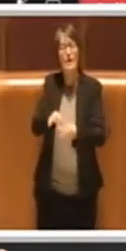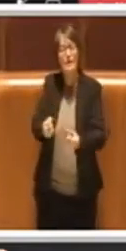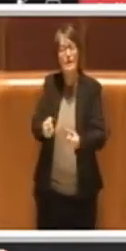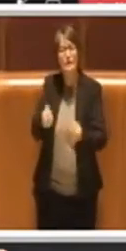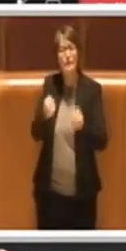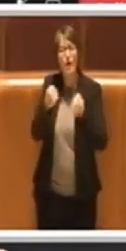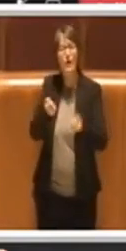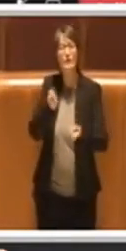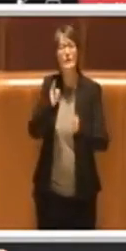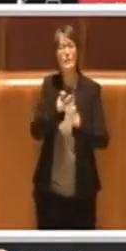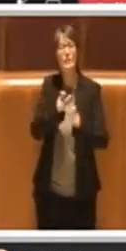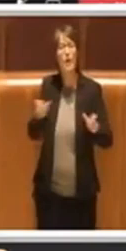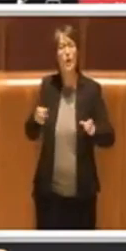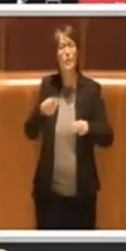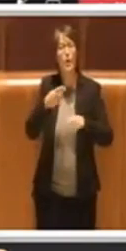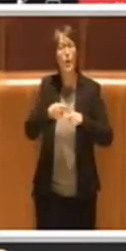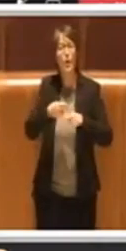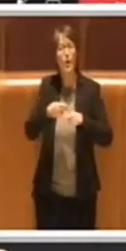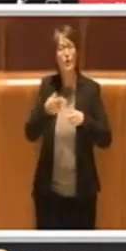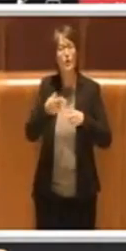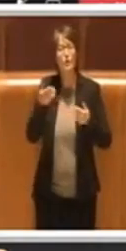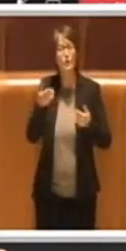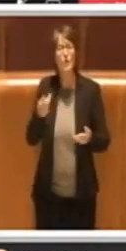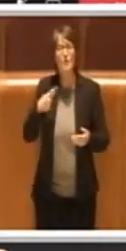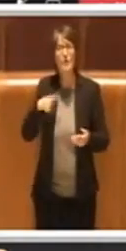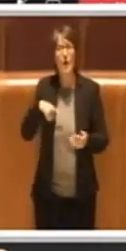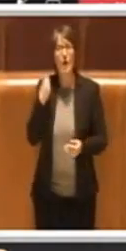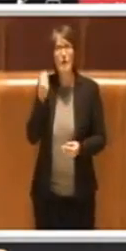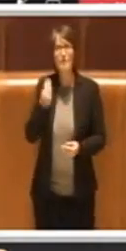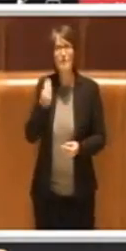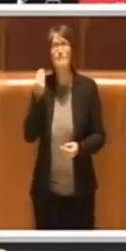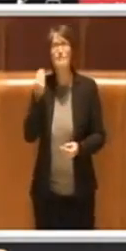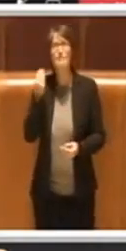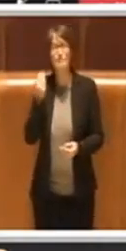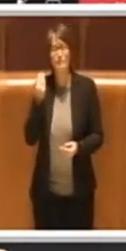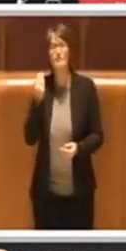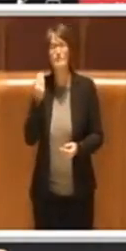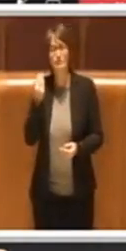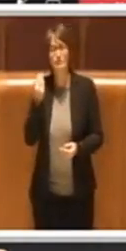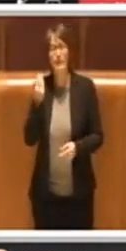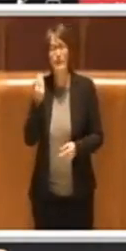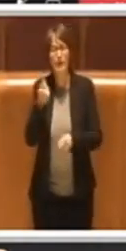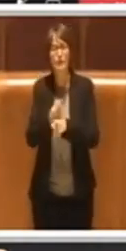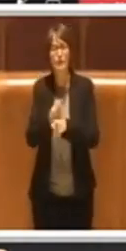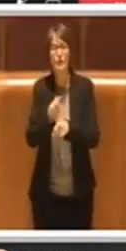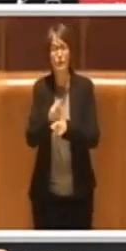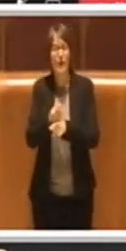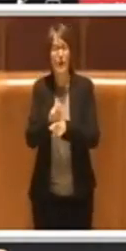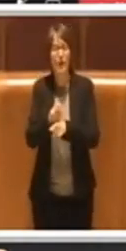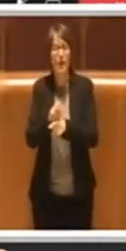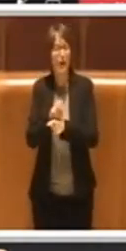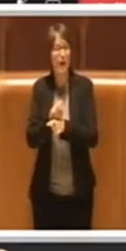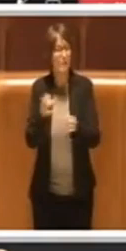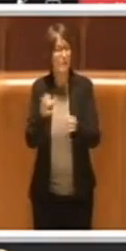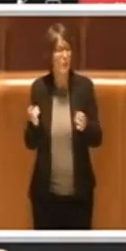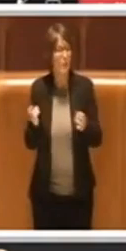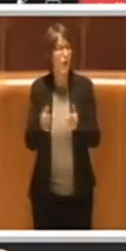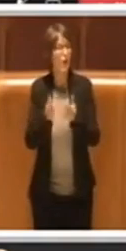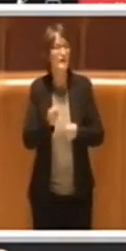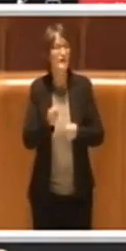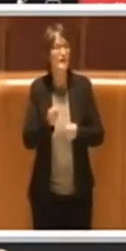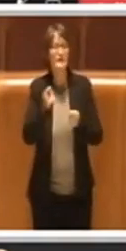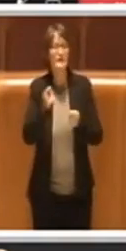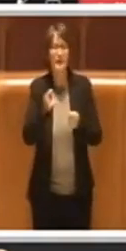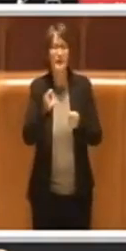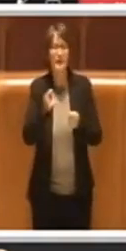indispensabile riconoscere in ogni modo possibile anche ponendo iniziative che potessero dare il nome al Globe